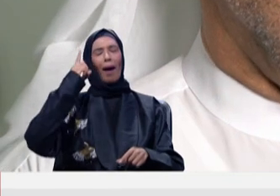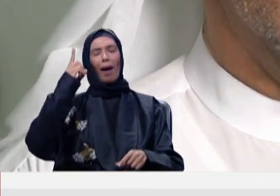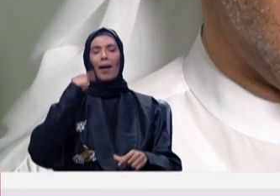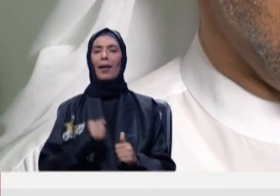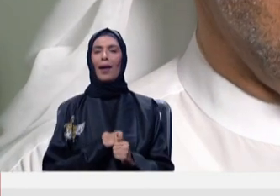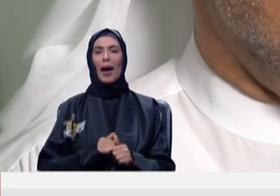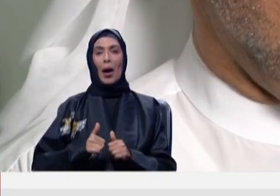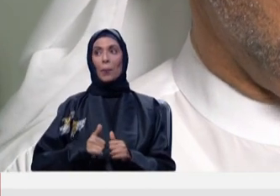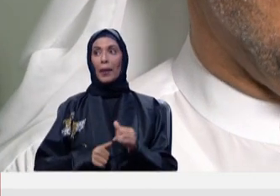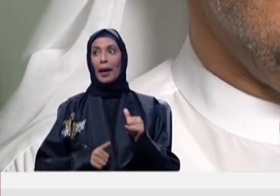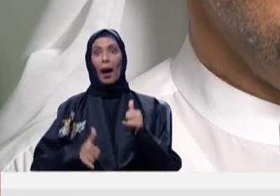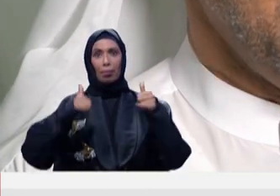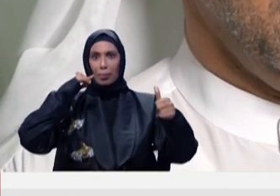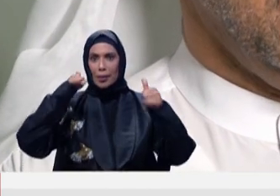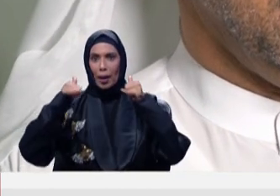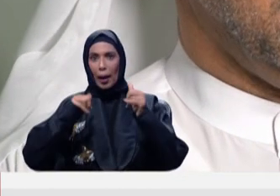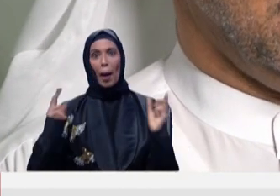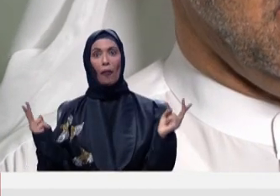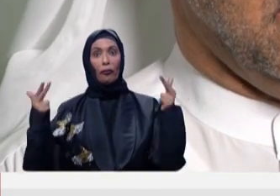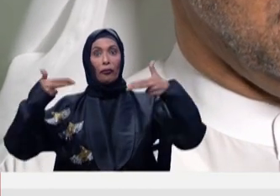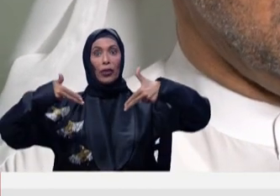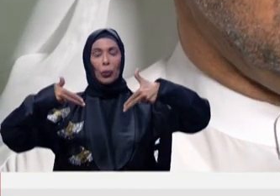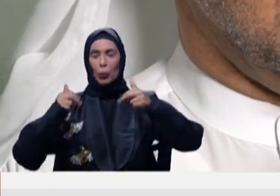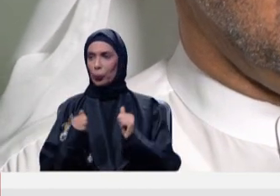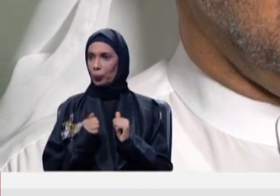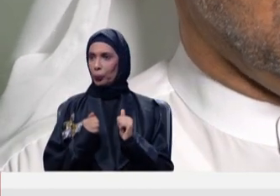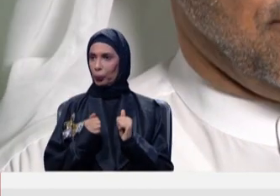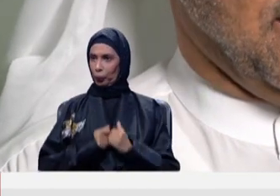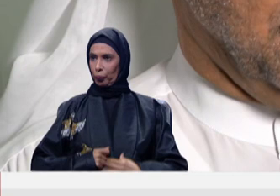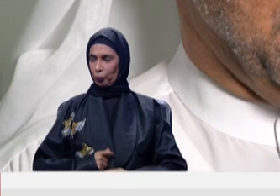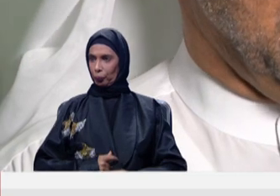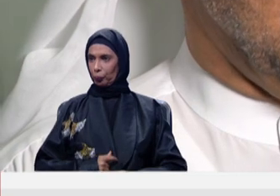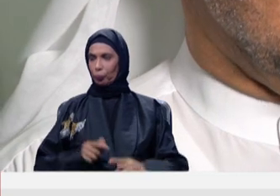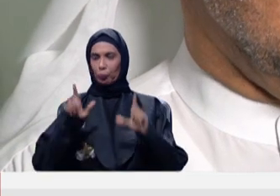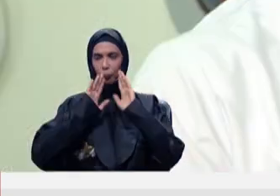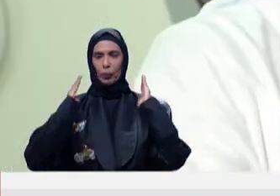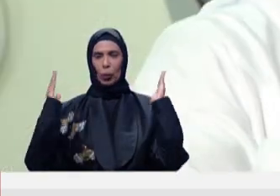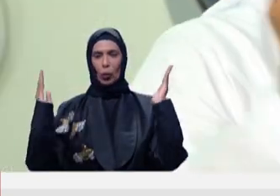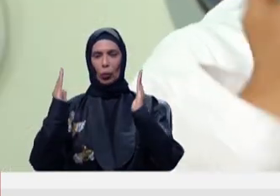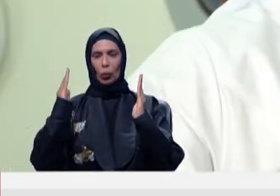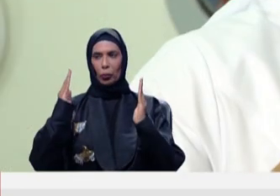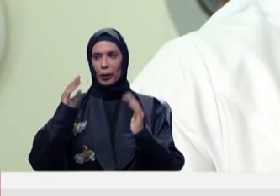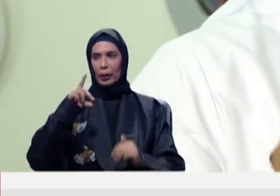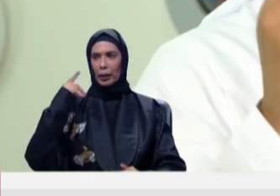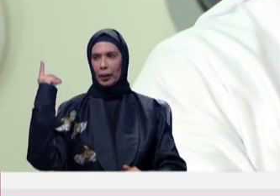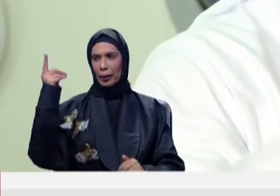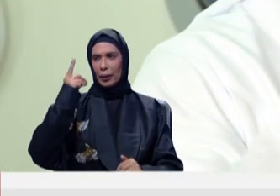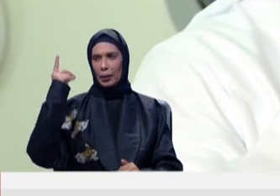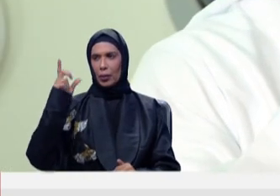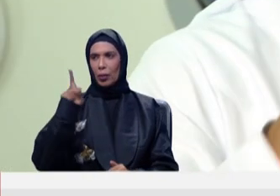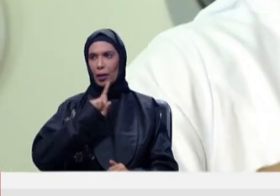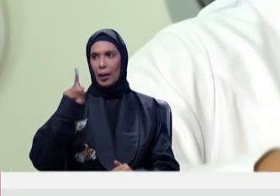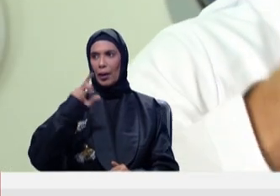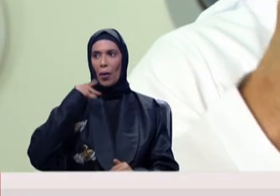اتصال مرئي فيديو يعني إلى غرفة العمليات سابقا لم يكن خط